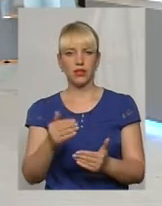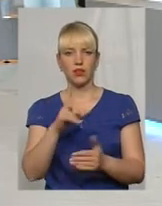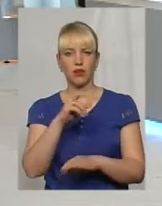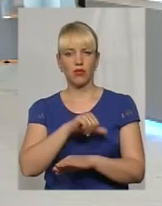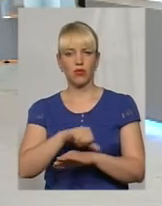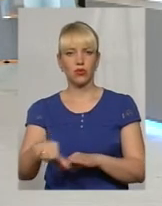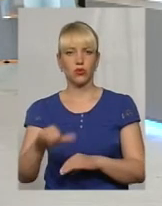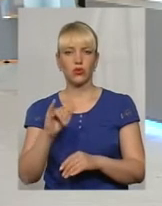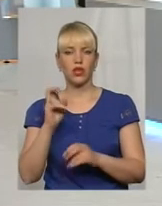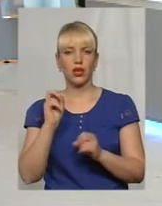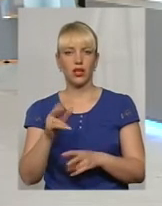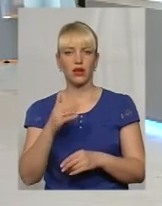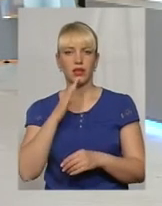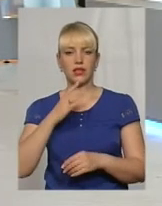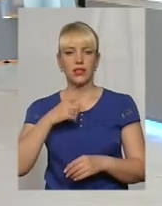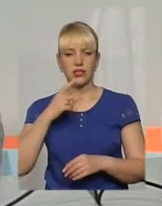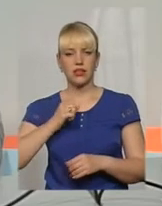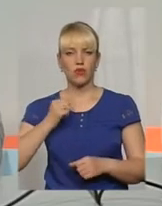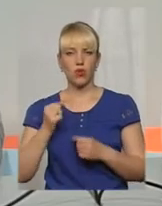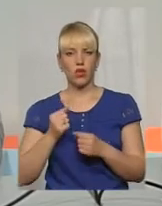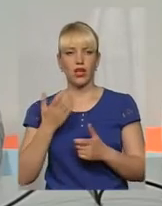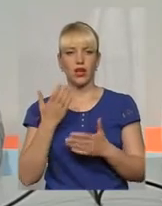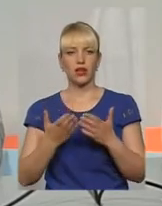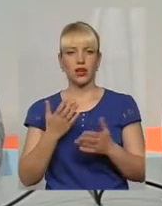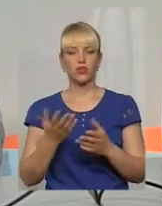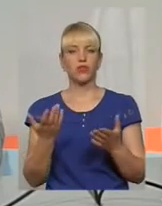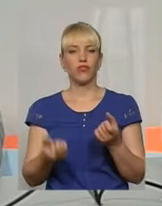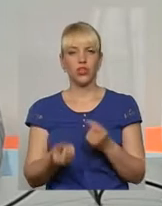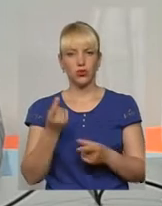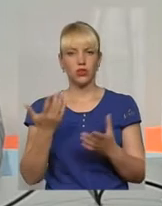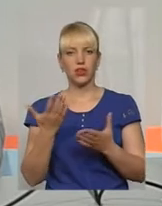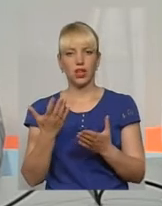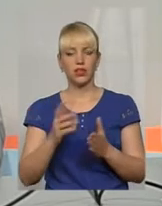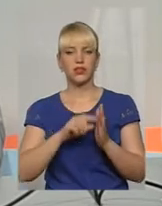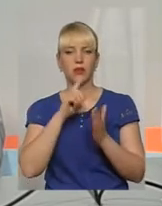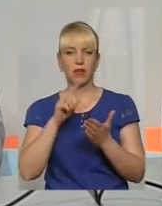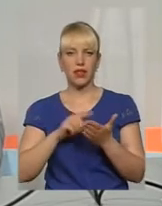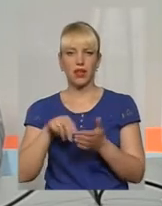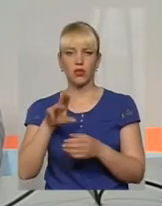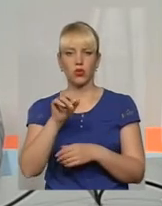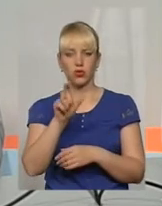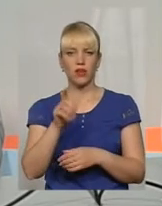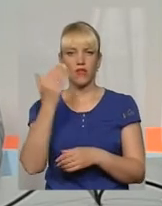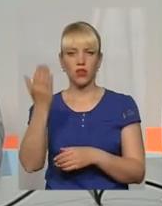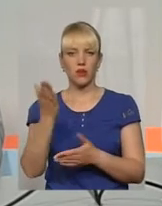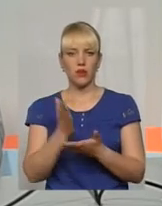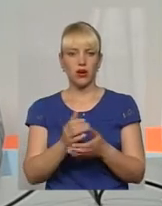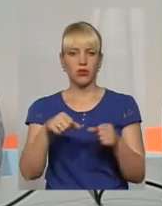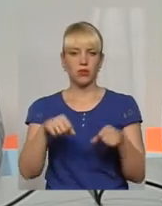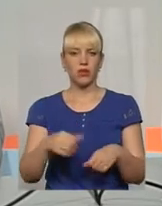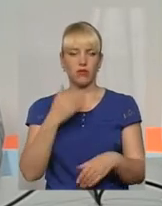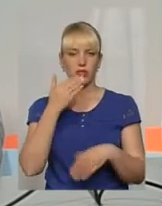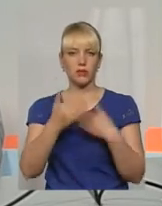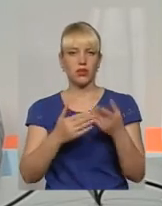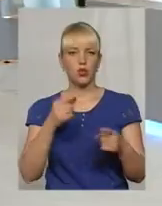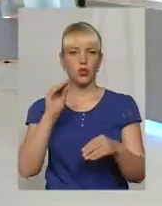І, так як мені сказав колега, якщо в разі виникнуть якісь питання до особи, то, звичайно, вони мають право запитатися якісь